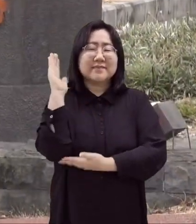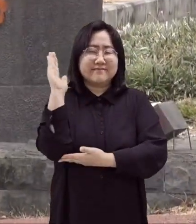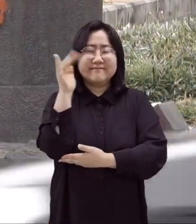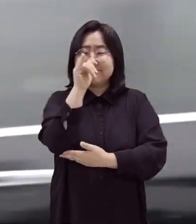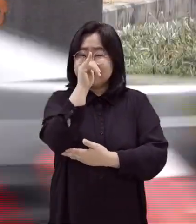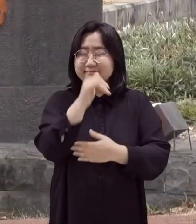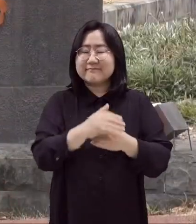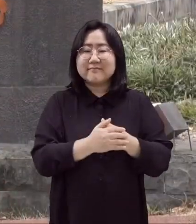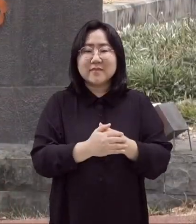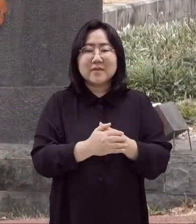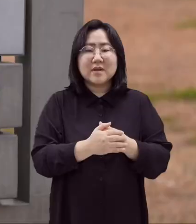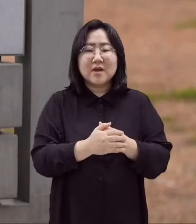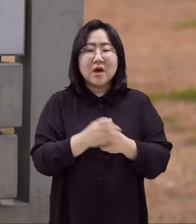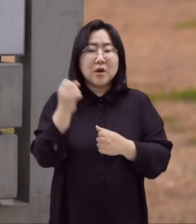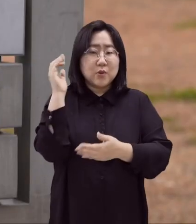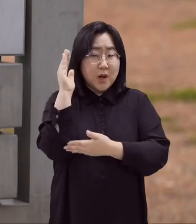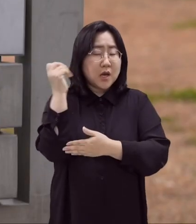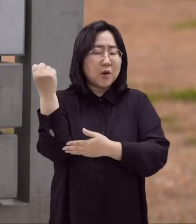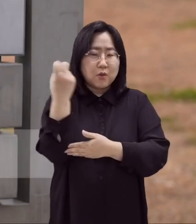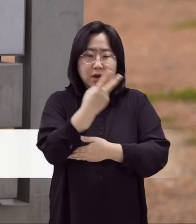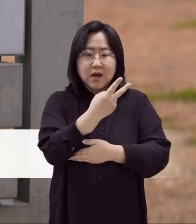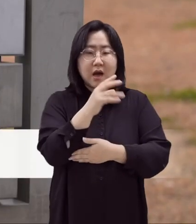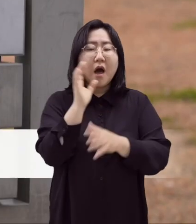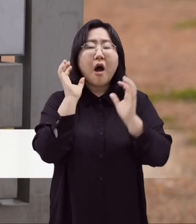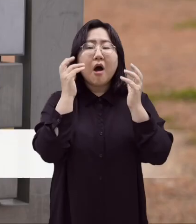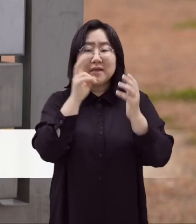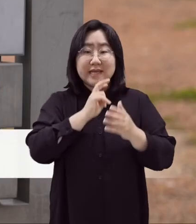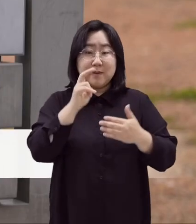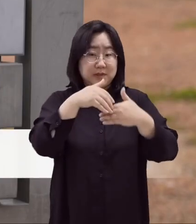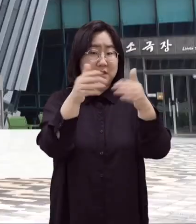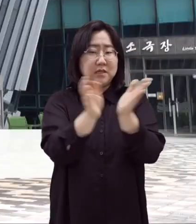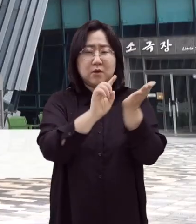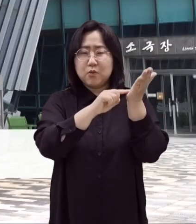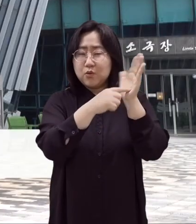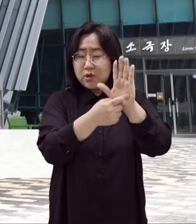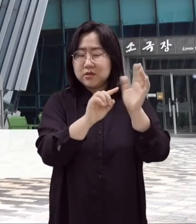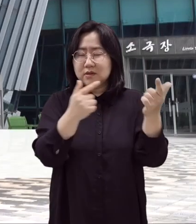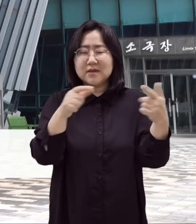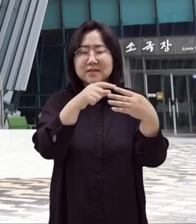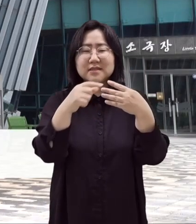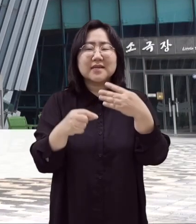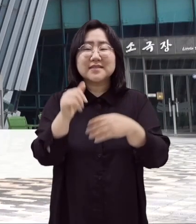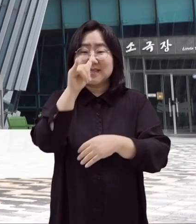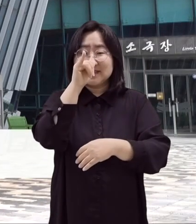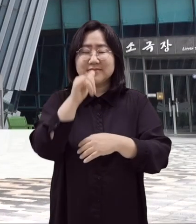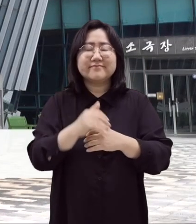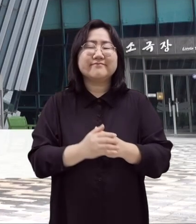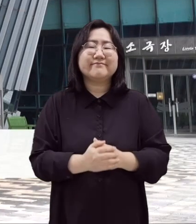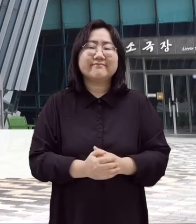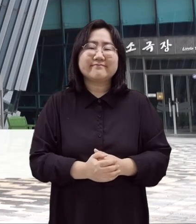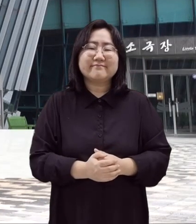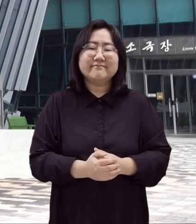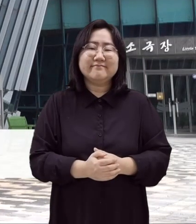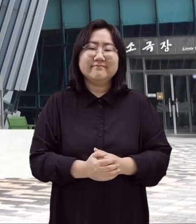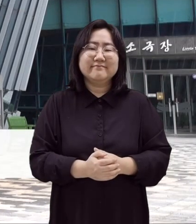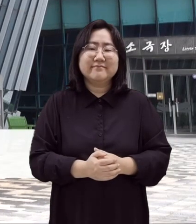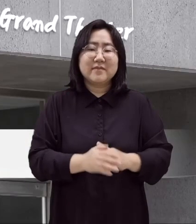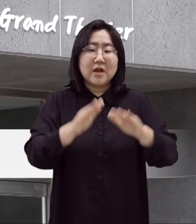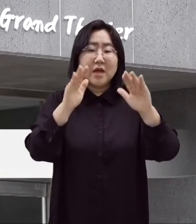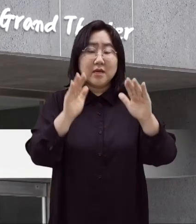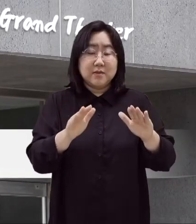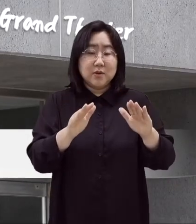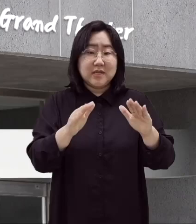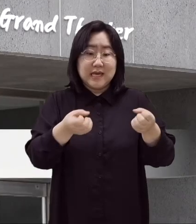김영아 작가의 강연과 함께 어리미합창단 공연 등 다채로운 행사가 펼쳐질 예정인데요. 이번